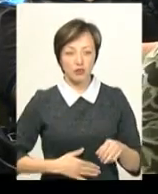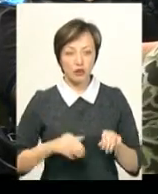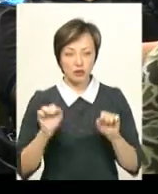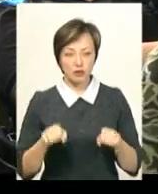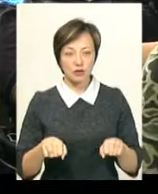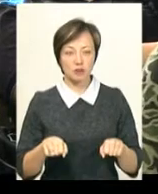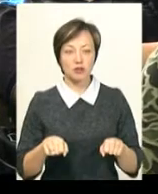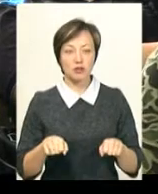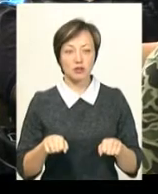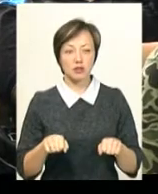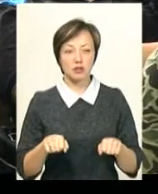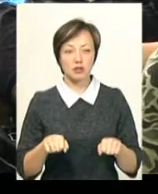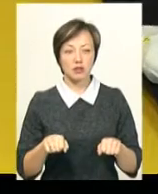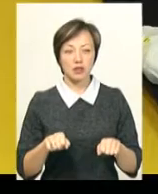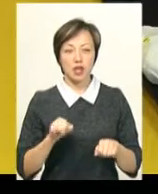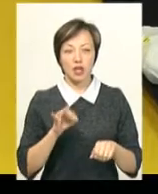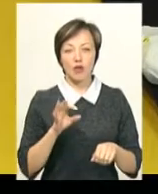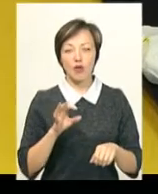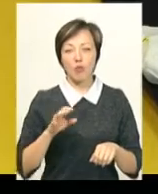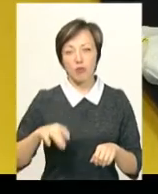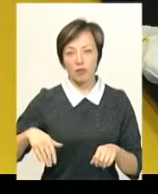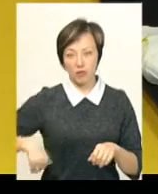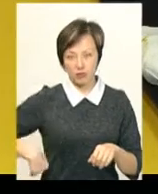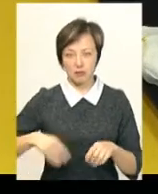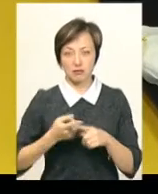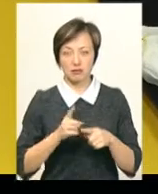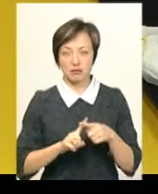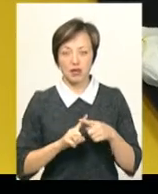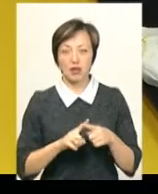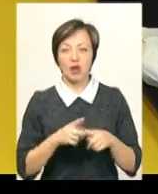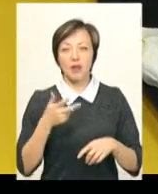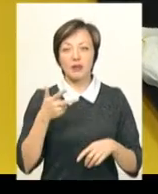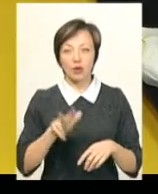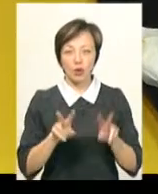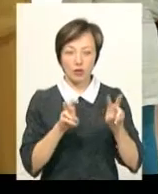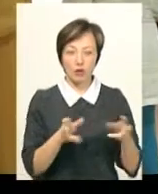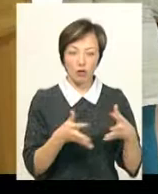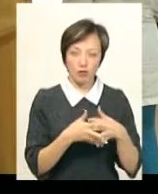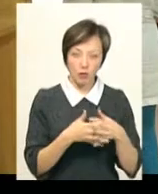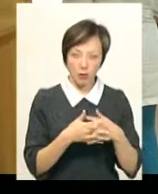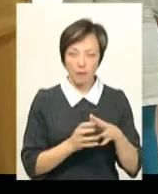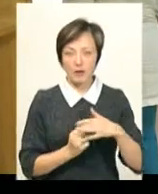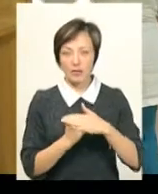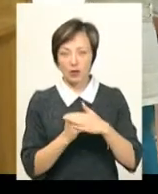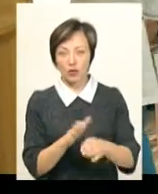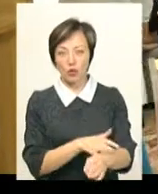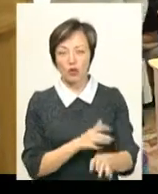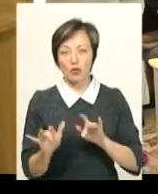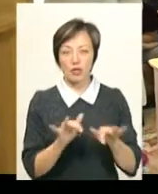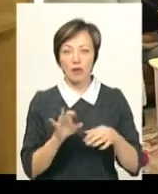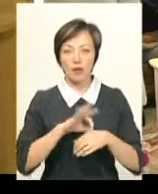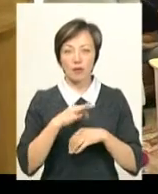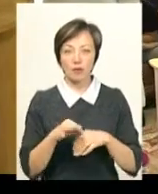і в п'ятіточці. Інсулін, за словами хлопца, є трьох типів – комбінований, базальний – довгої дії, та